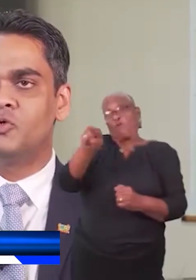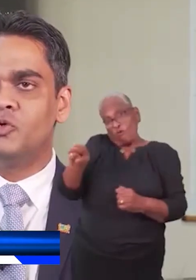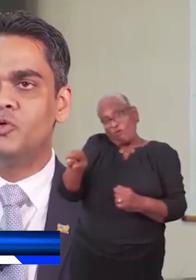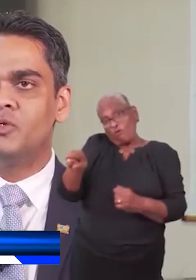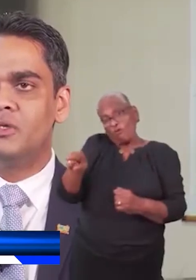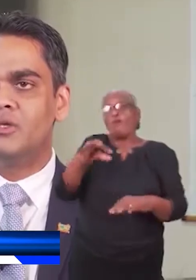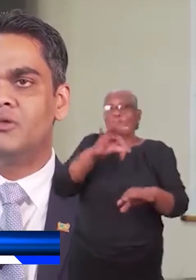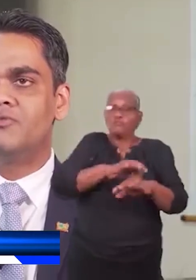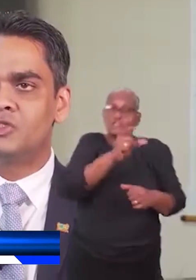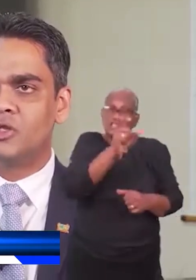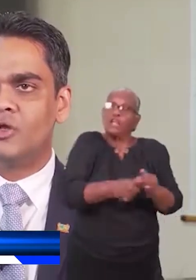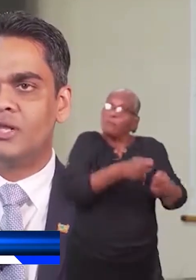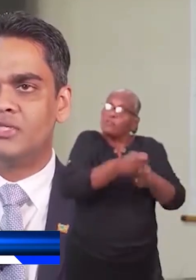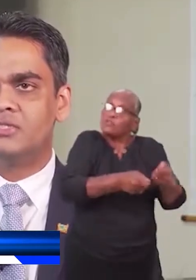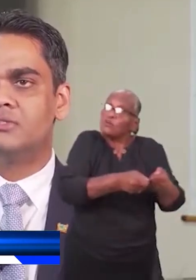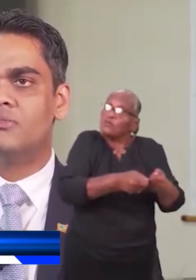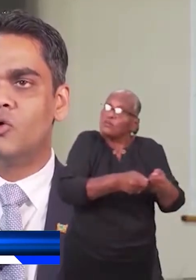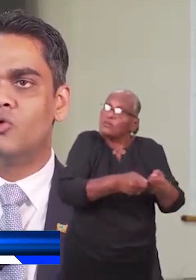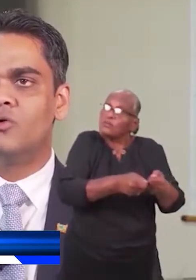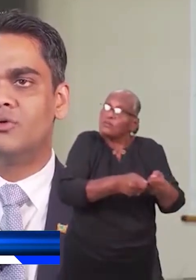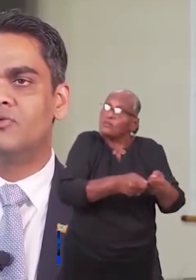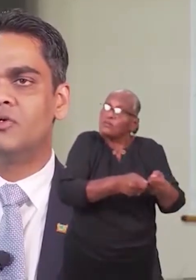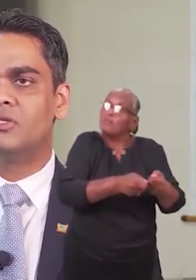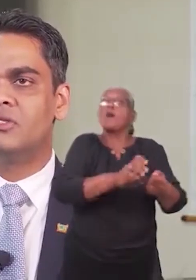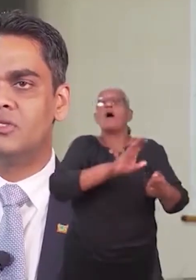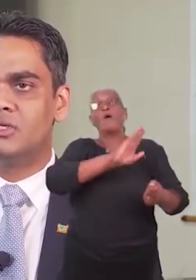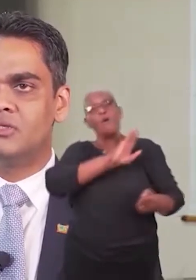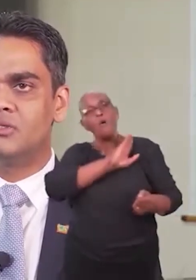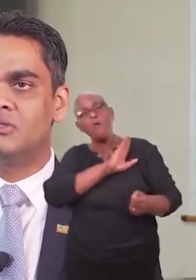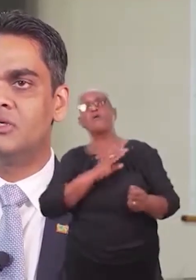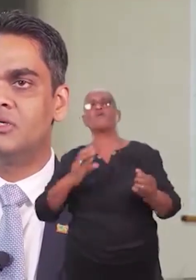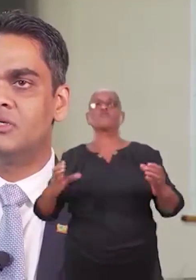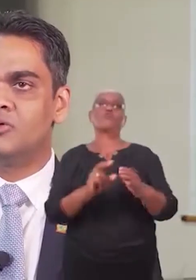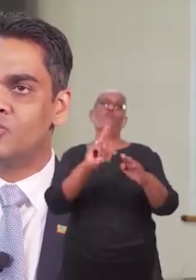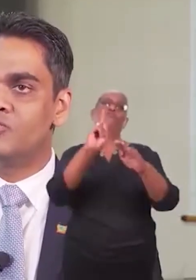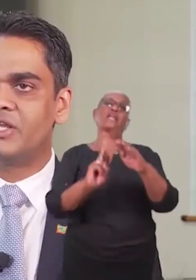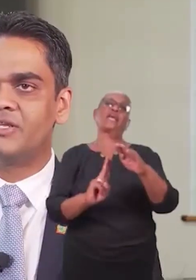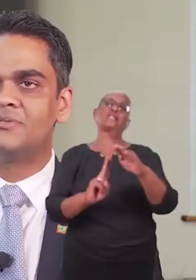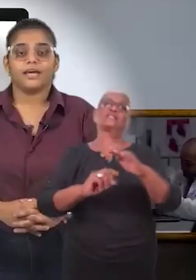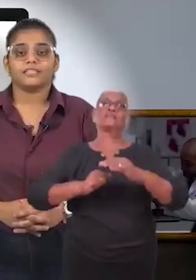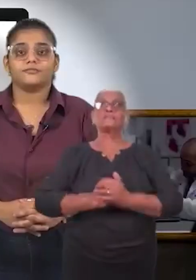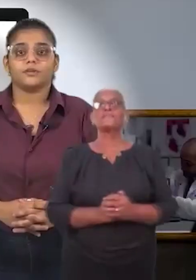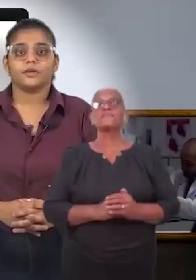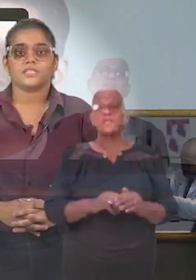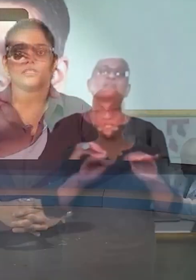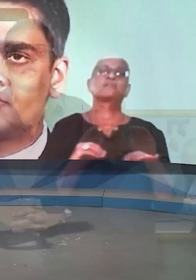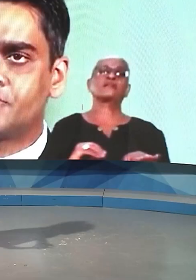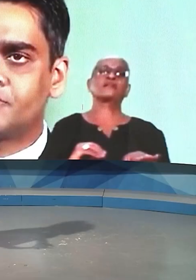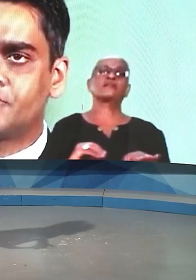voor u, voor de zorgwerkers, maar ook voor de overheid.